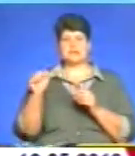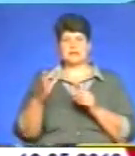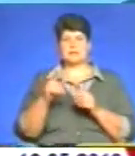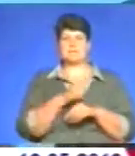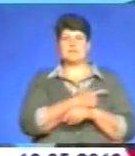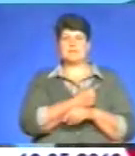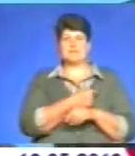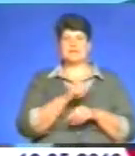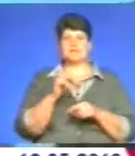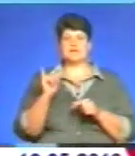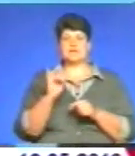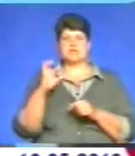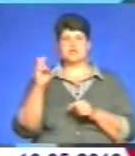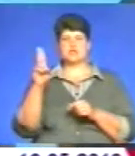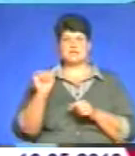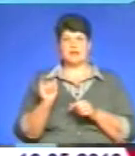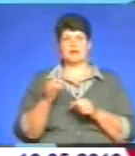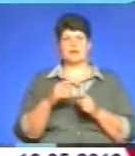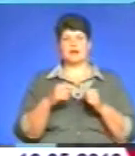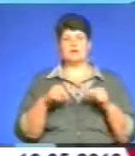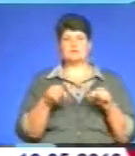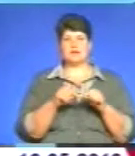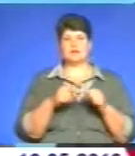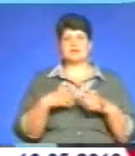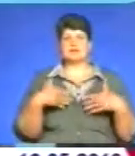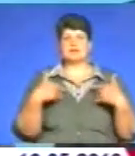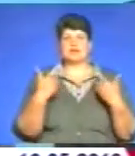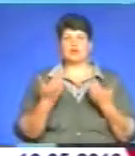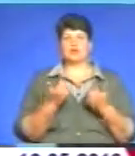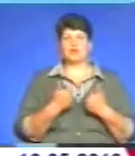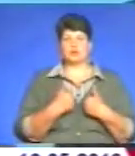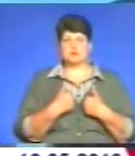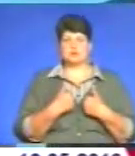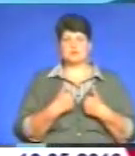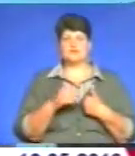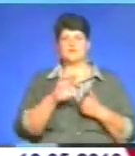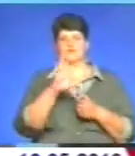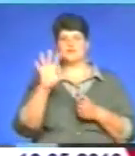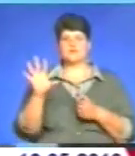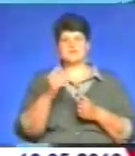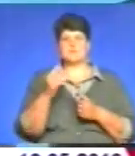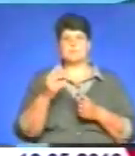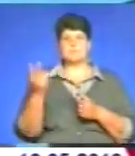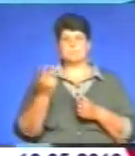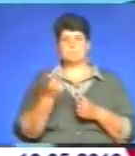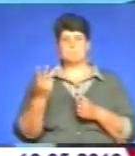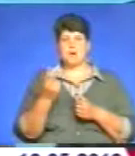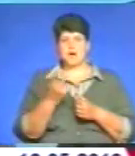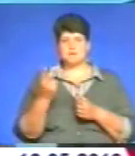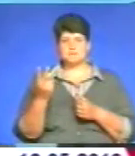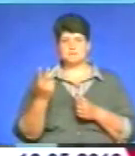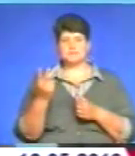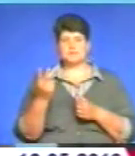і соціальний аспект. Тобто, звертаючись до нас, всі пари, чи це просто